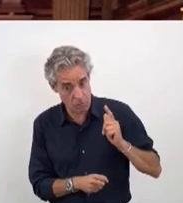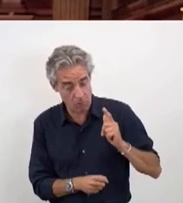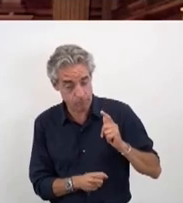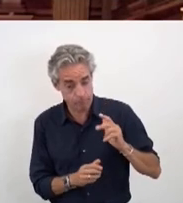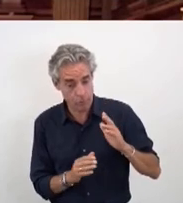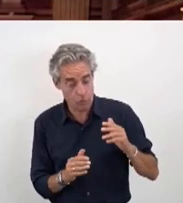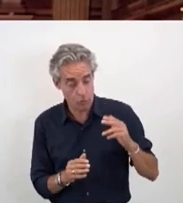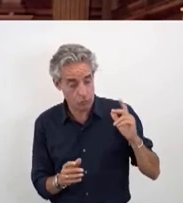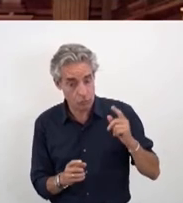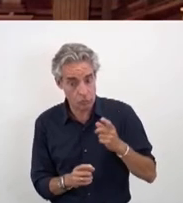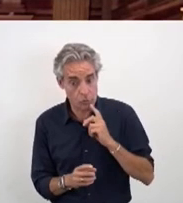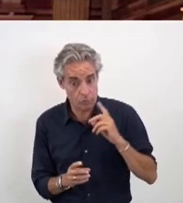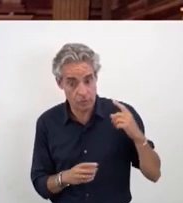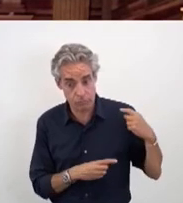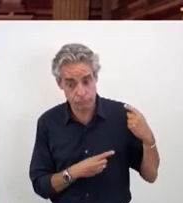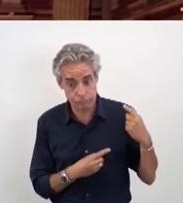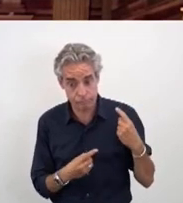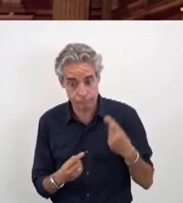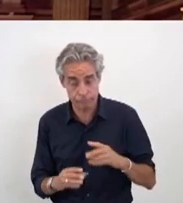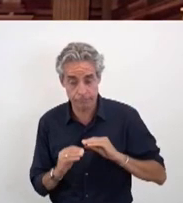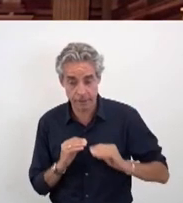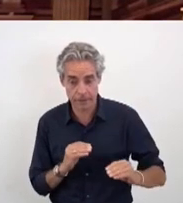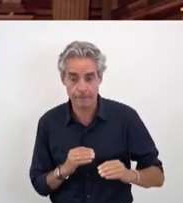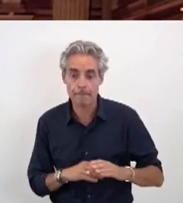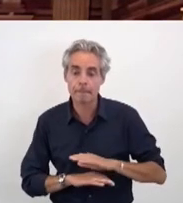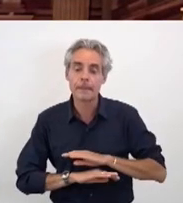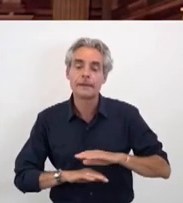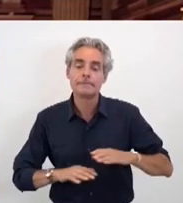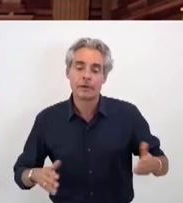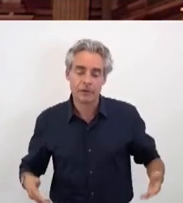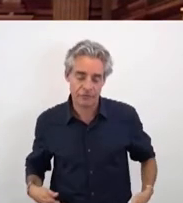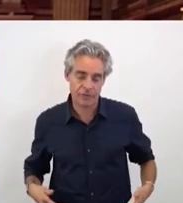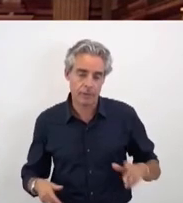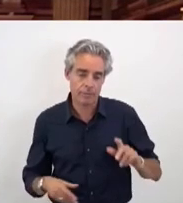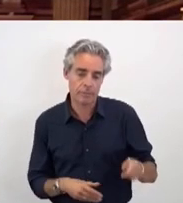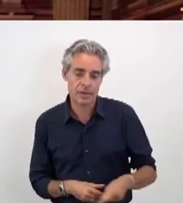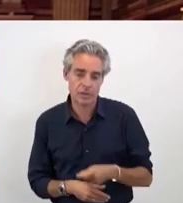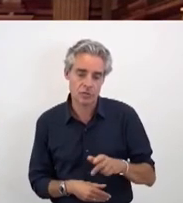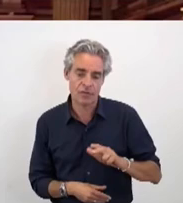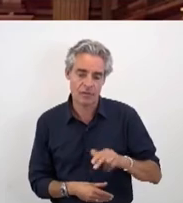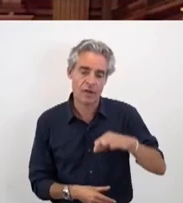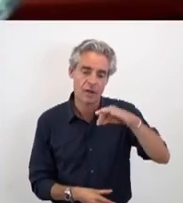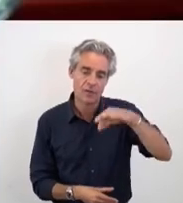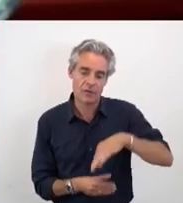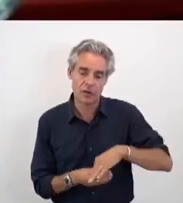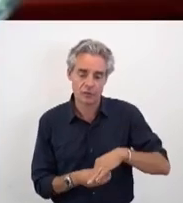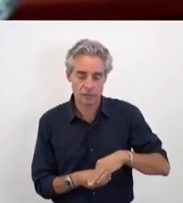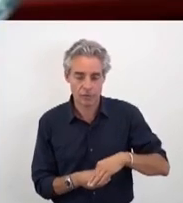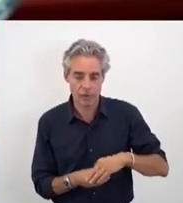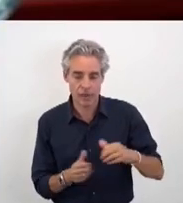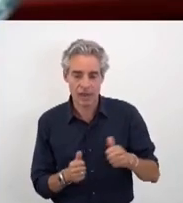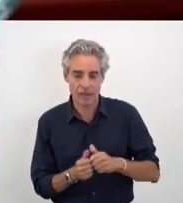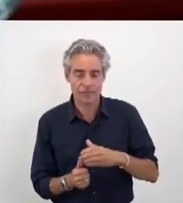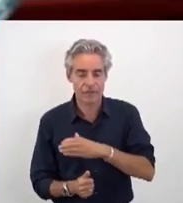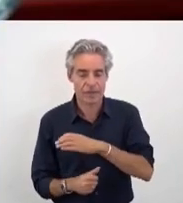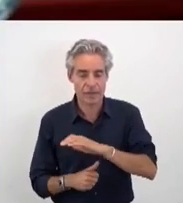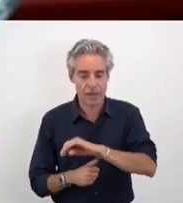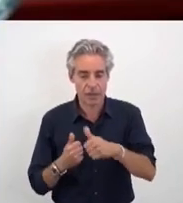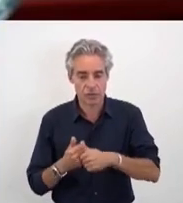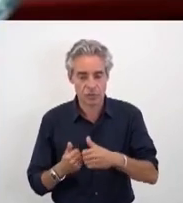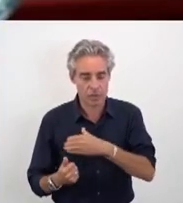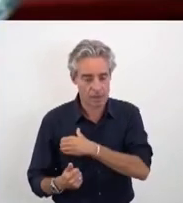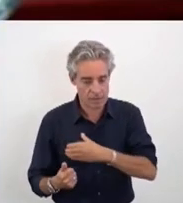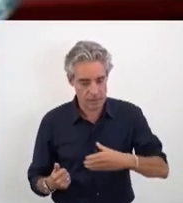rien à ce jour n'a démarré. Dernière chose, nous vous appuierons évidemment, M. l'adjoint à la sécurité, sur l